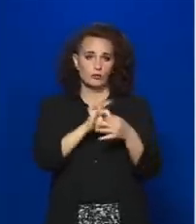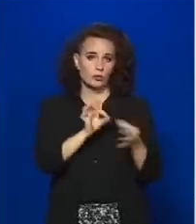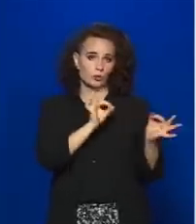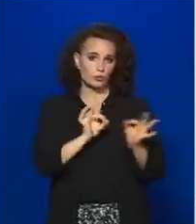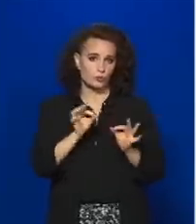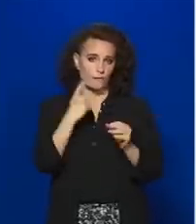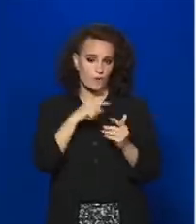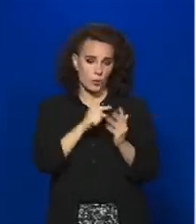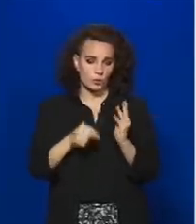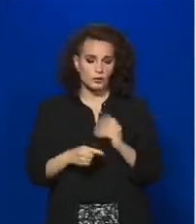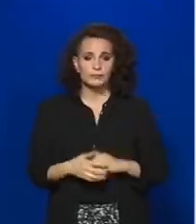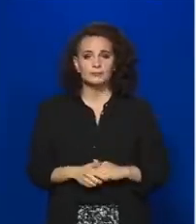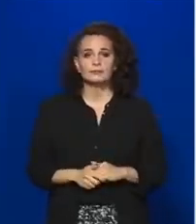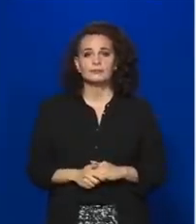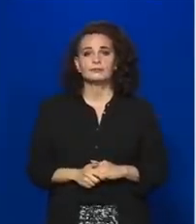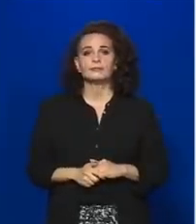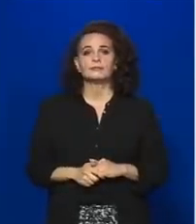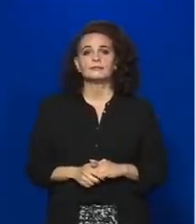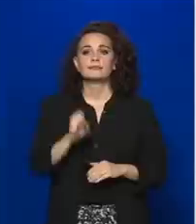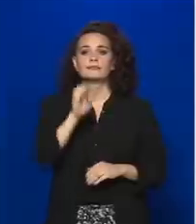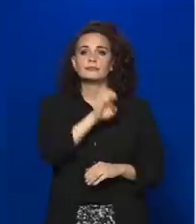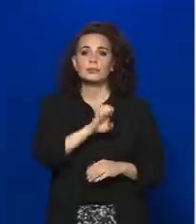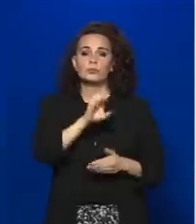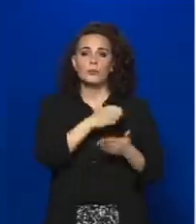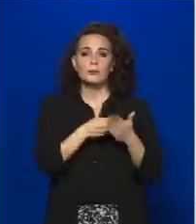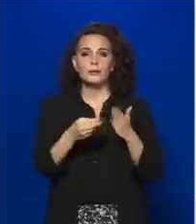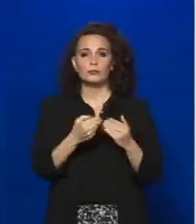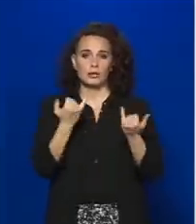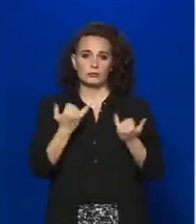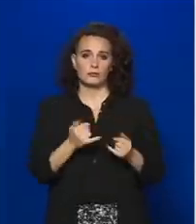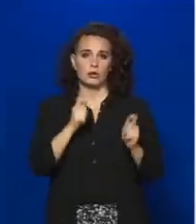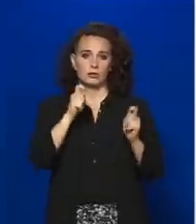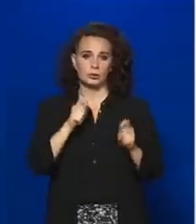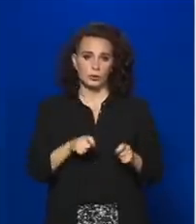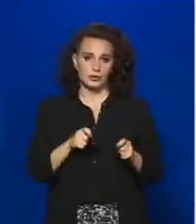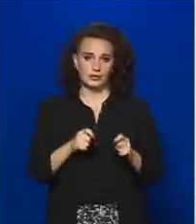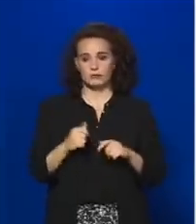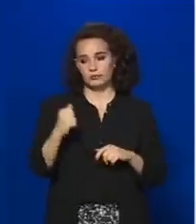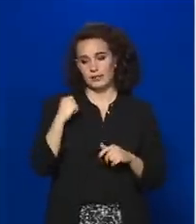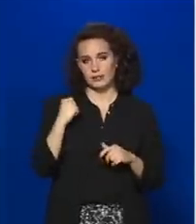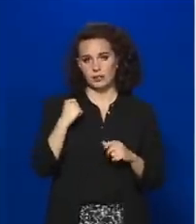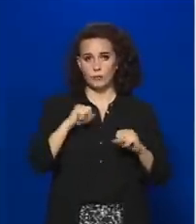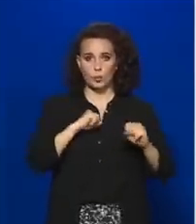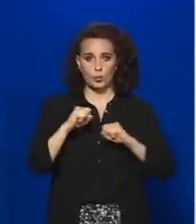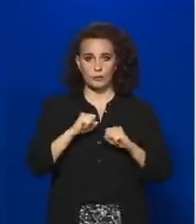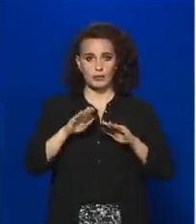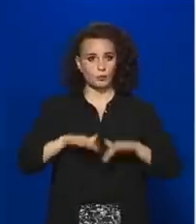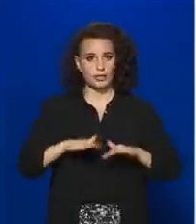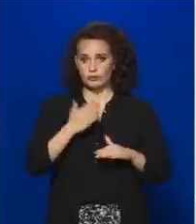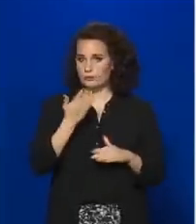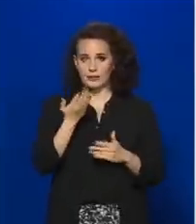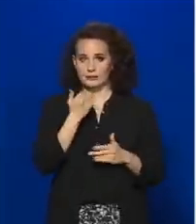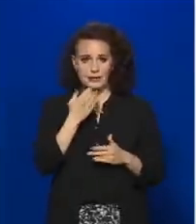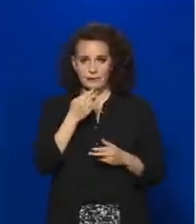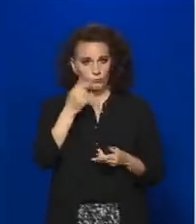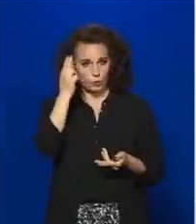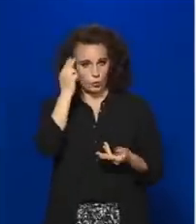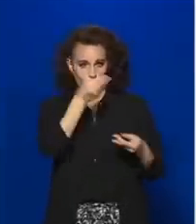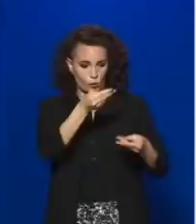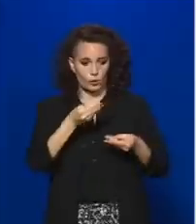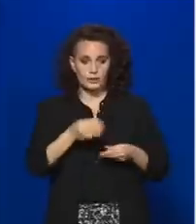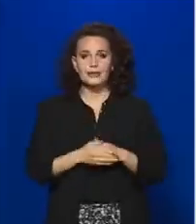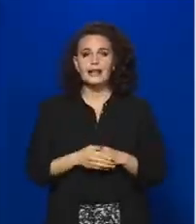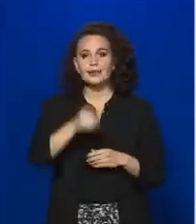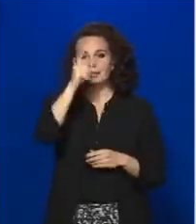Az Európai Bíróság mai döntését tegnap a kormányülés során még nem ismertük, viszont a Német